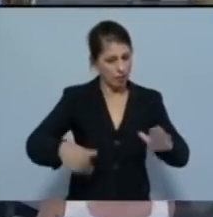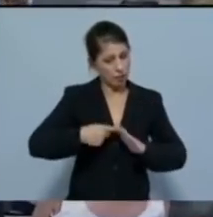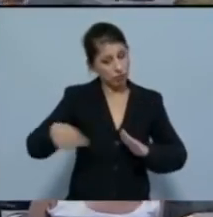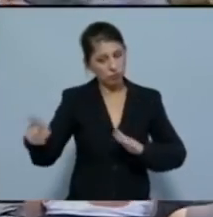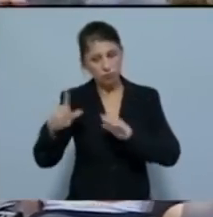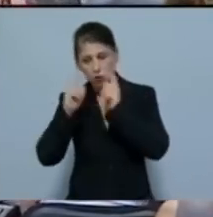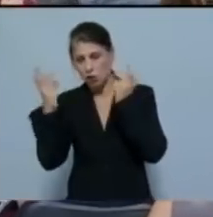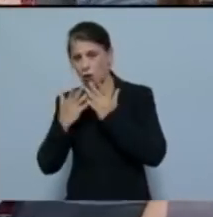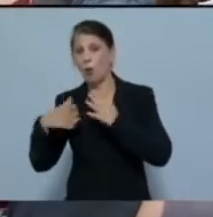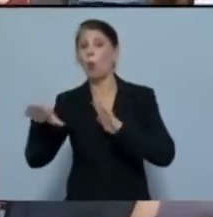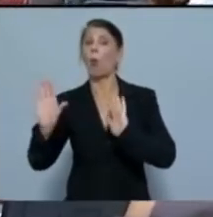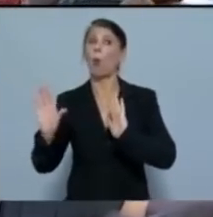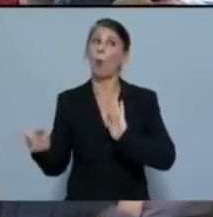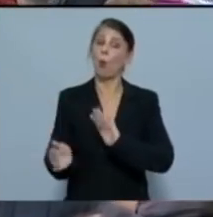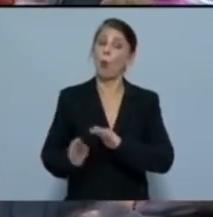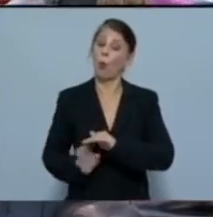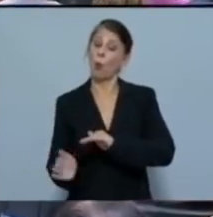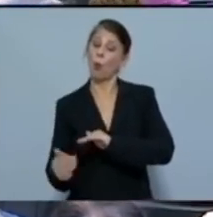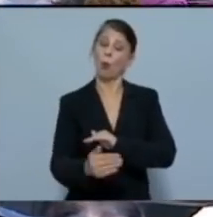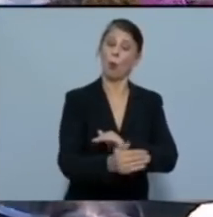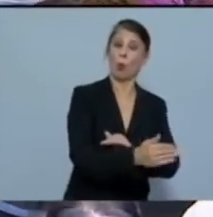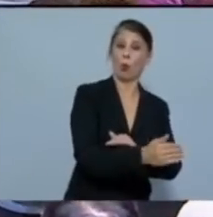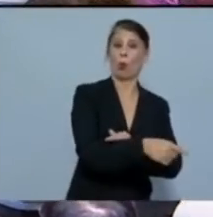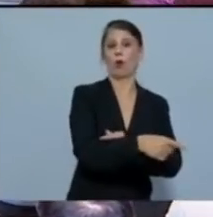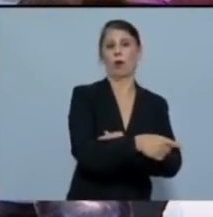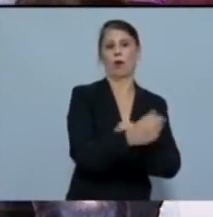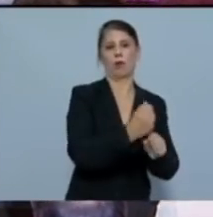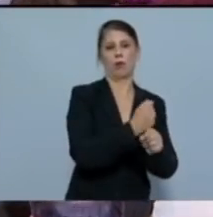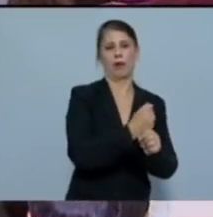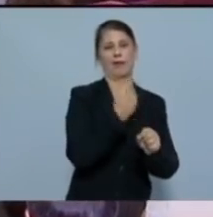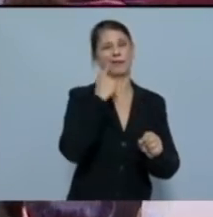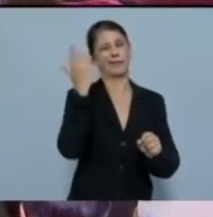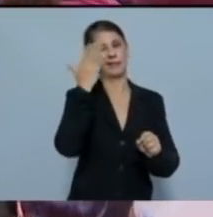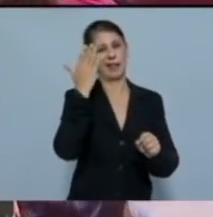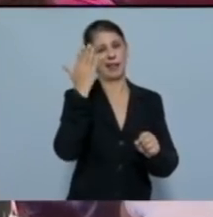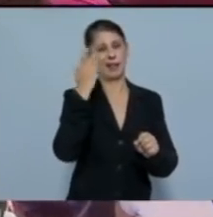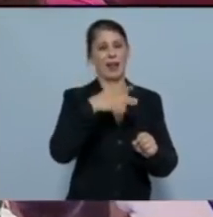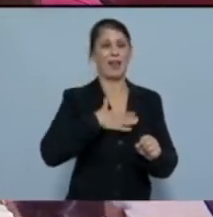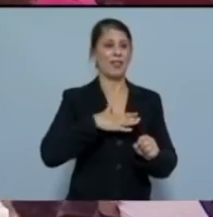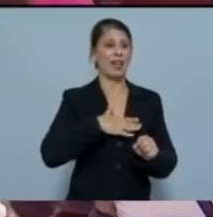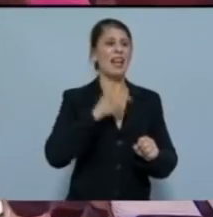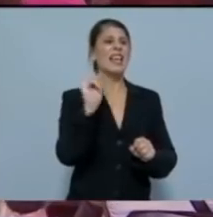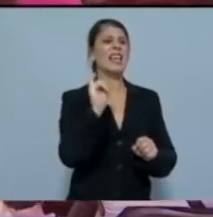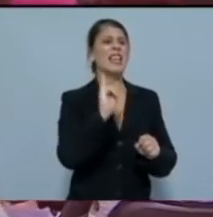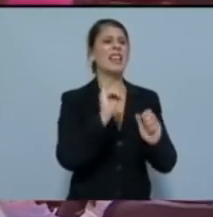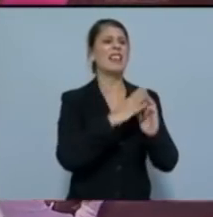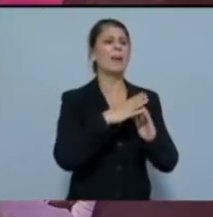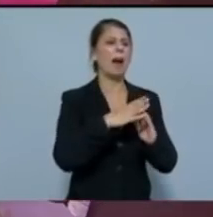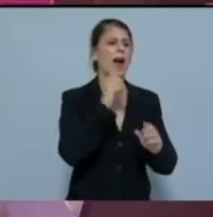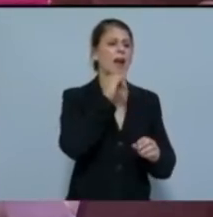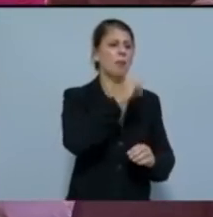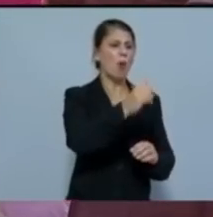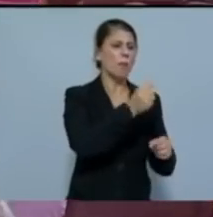Και όλα αυτά προσπαθεί να τους δώσει το περιτύλιγμα της δίθεν αποϊδρυματοποίησης ανήλικων